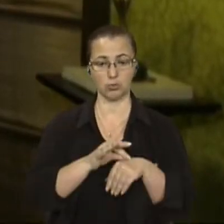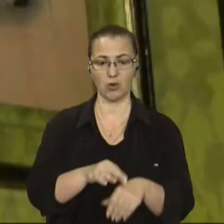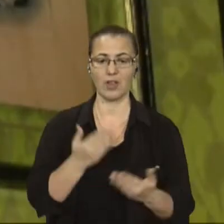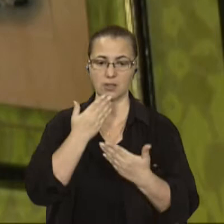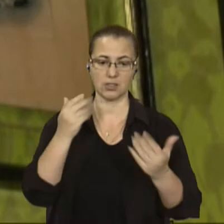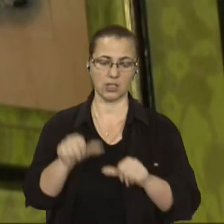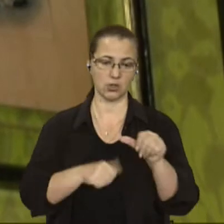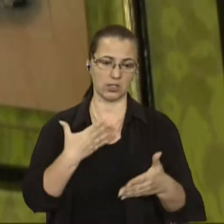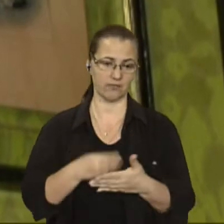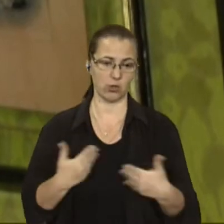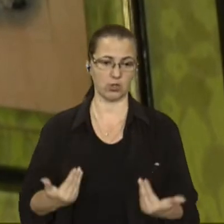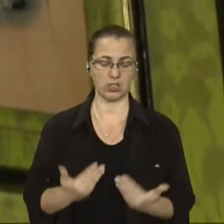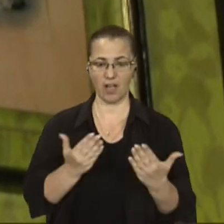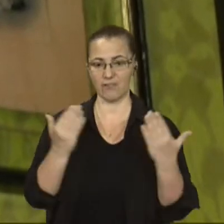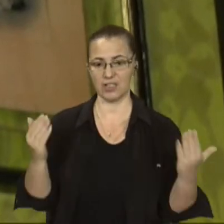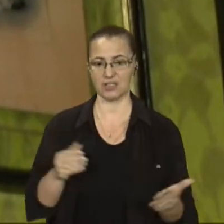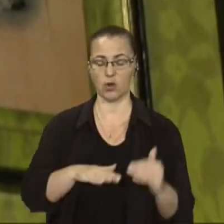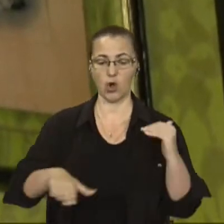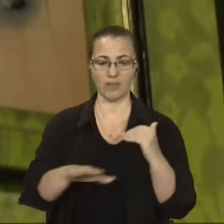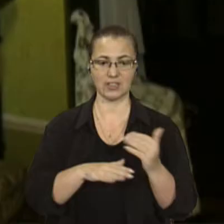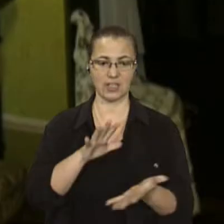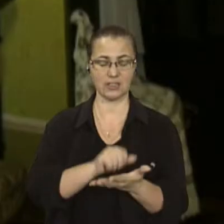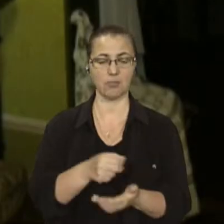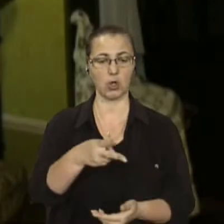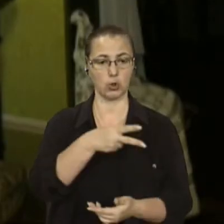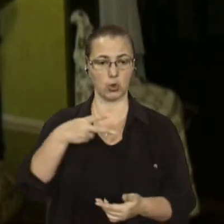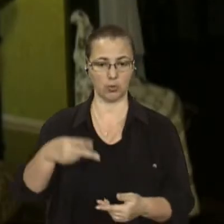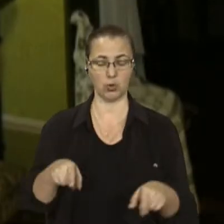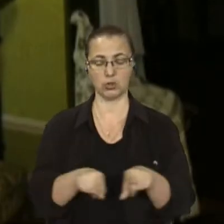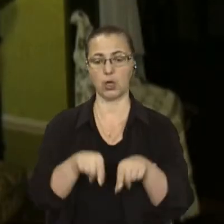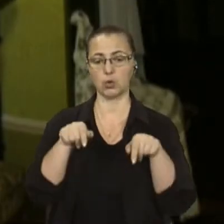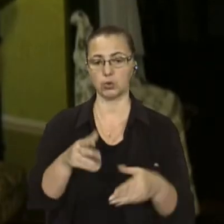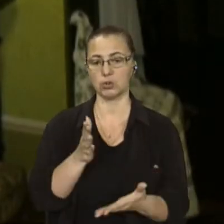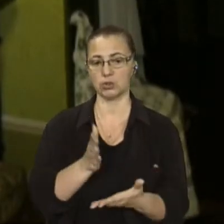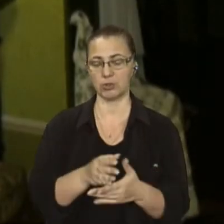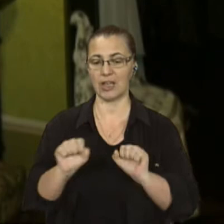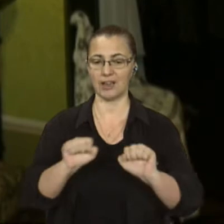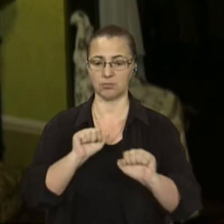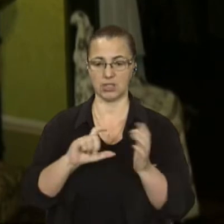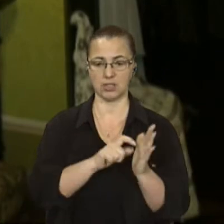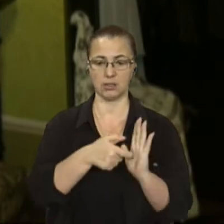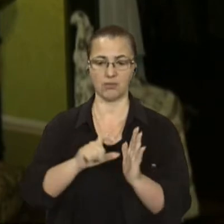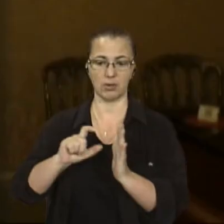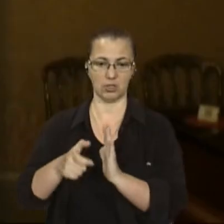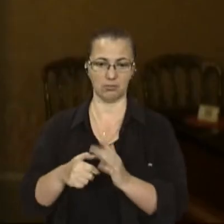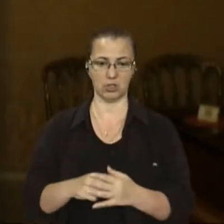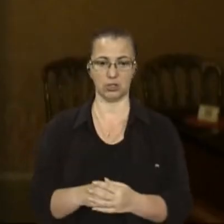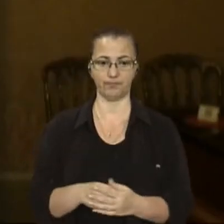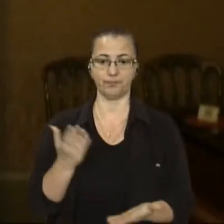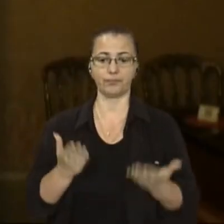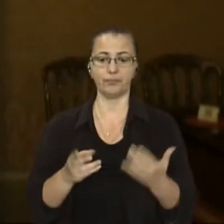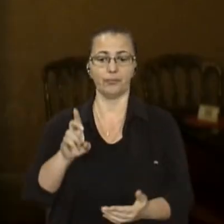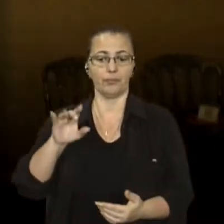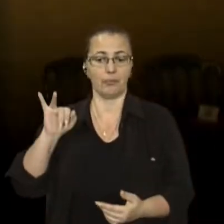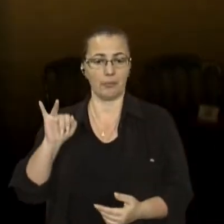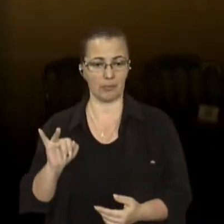свого життя. Виставкові зали займають другий поверх будинку. Також тут розміщені і адміністративні приміщення. Якби ми